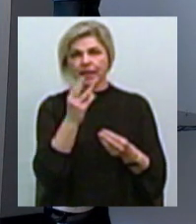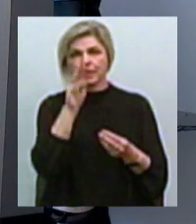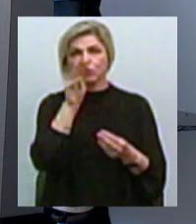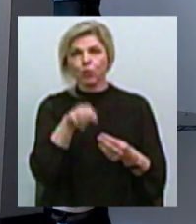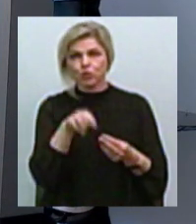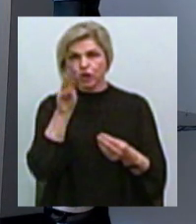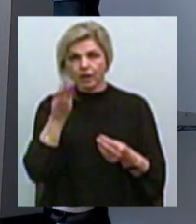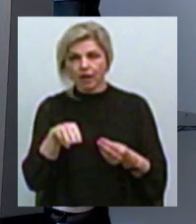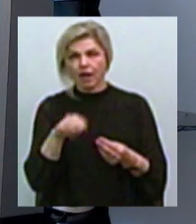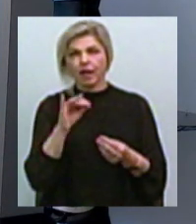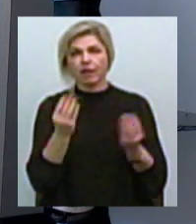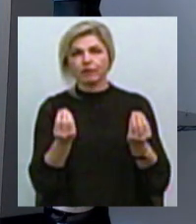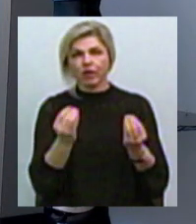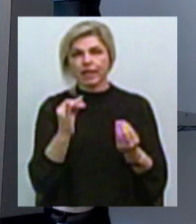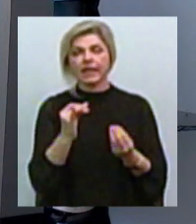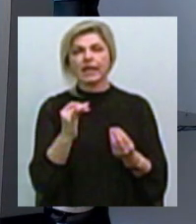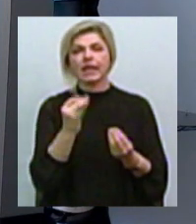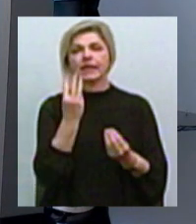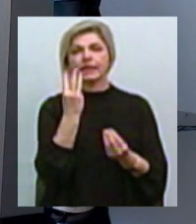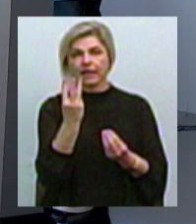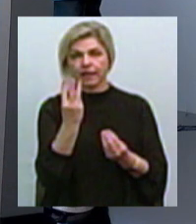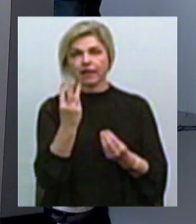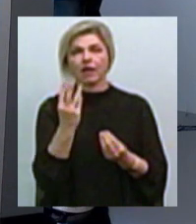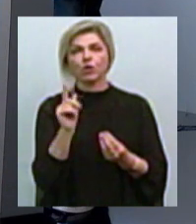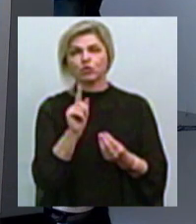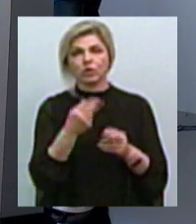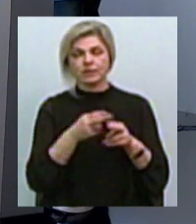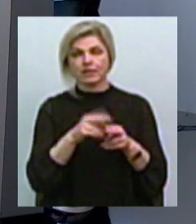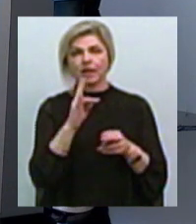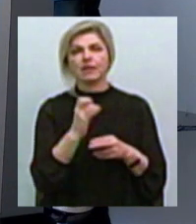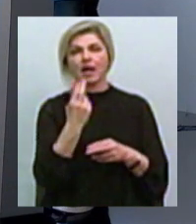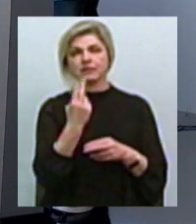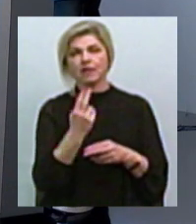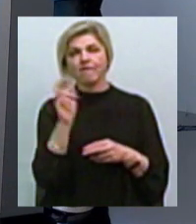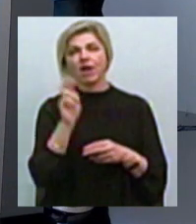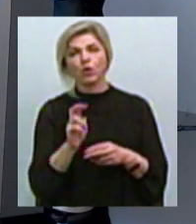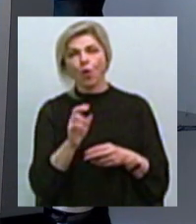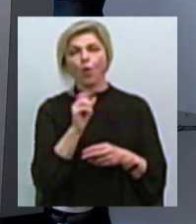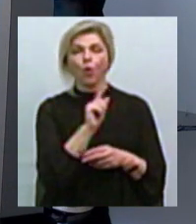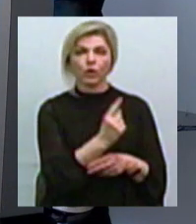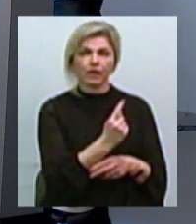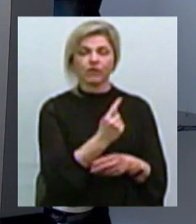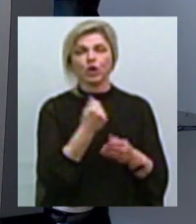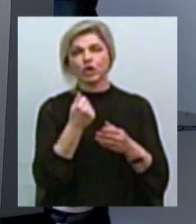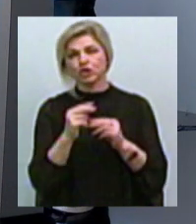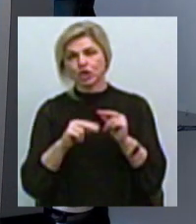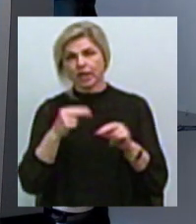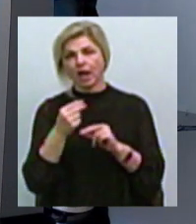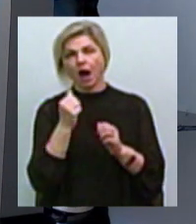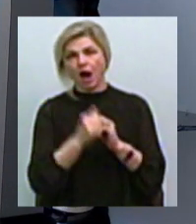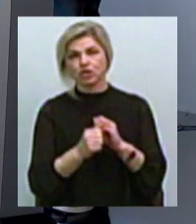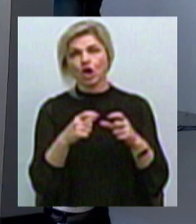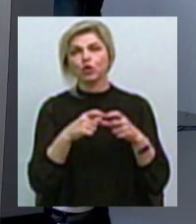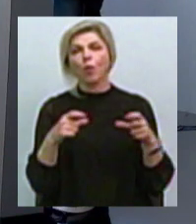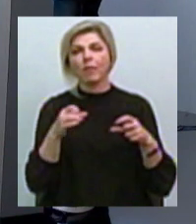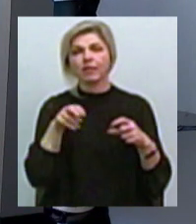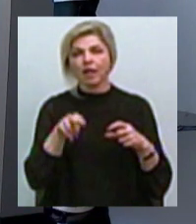смужок І саме цифра 3, вона спіткає нашу національну валюту дуже часто Від однієї гривні І фактично через кожний номінал ми можемо